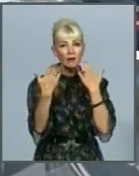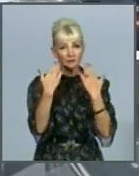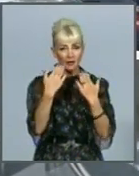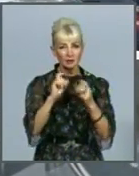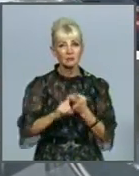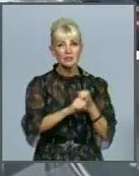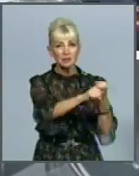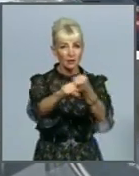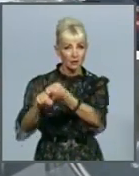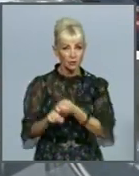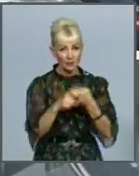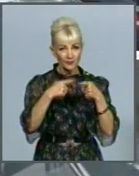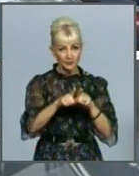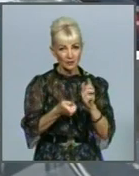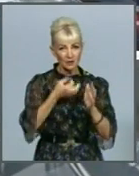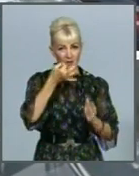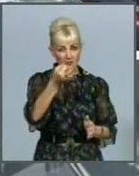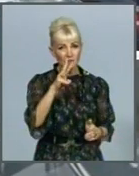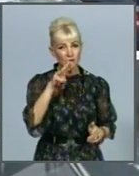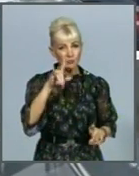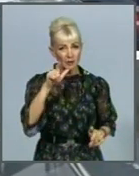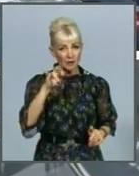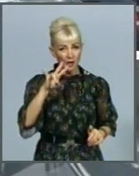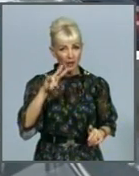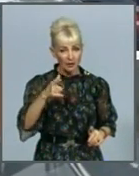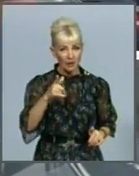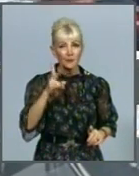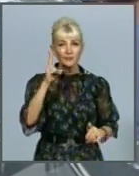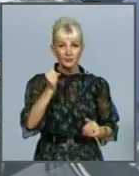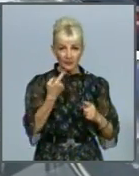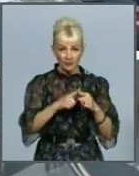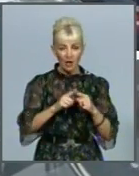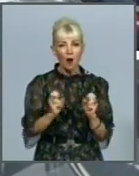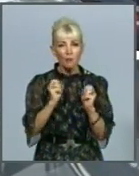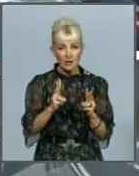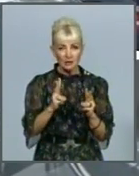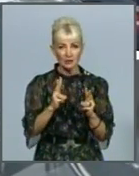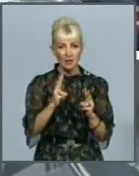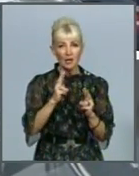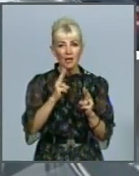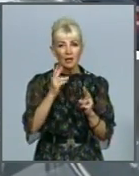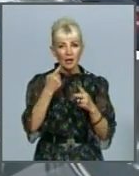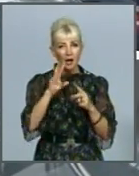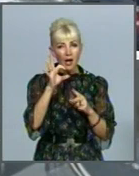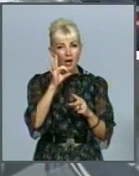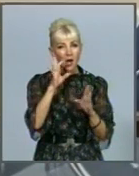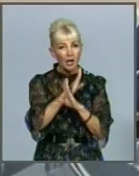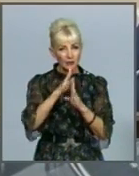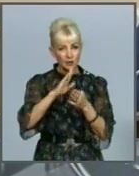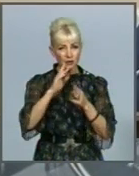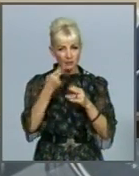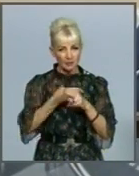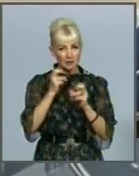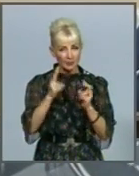З такою заявою виступив прем'єр Денис Шмигаль на державній комісії з питань техногенно-екологічної безпеки та надзвичайних ситуацій.